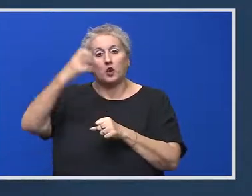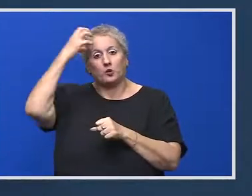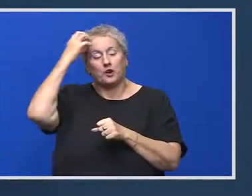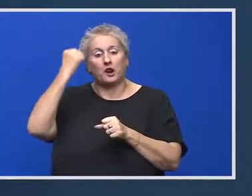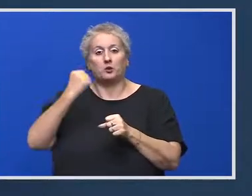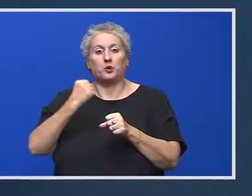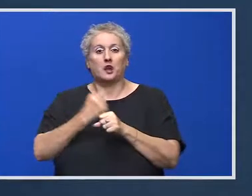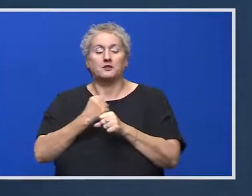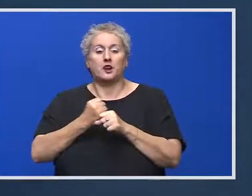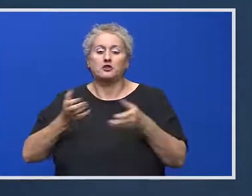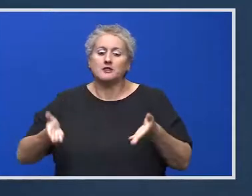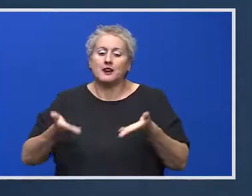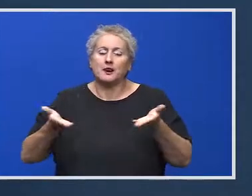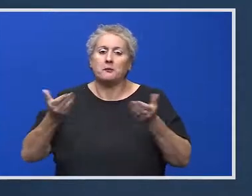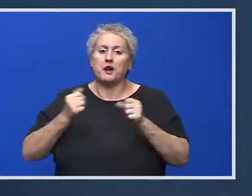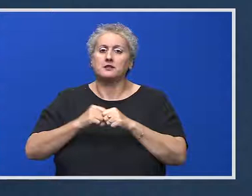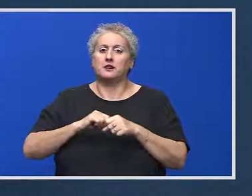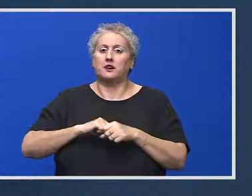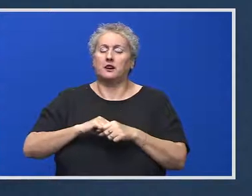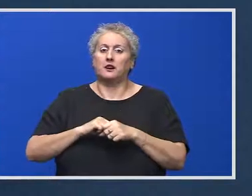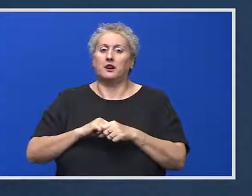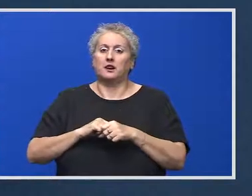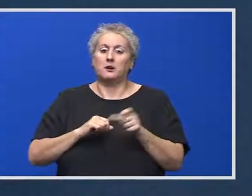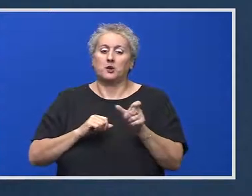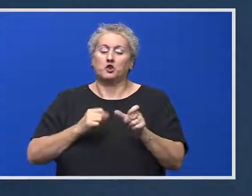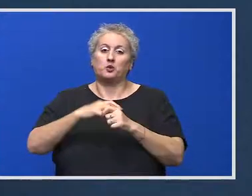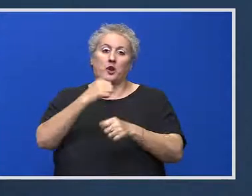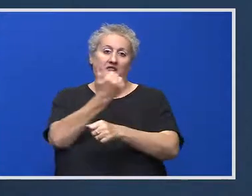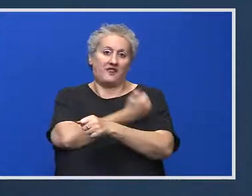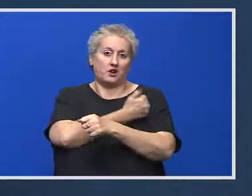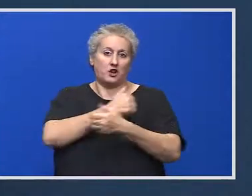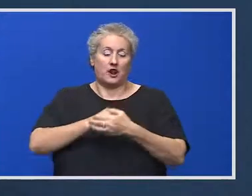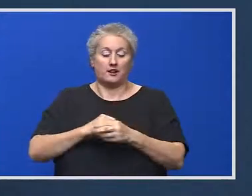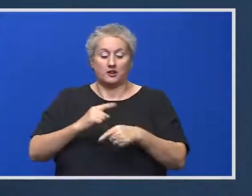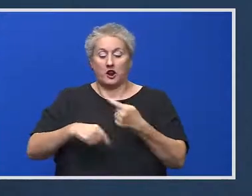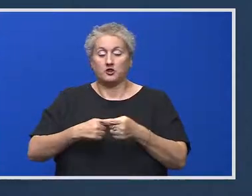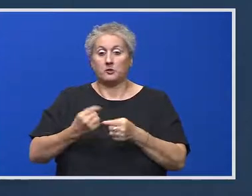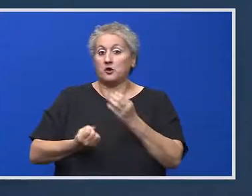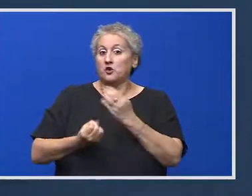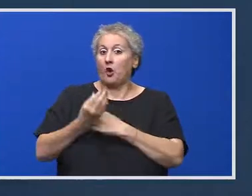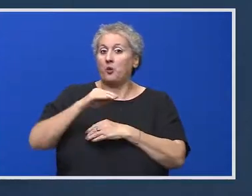noastră campanie de vaccinare în condițiile în care suntem pe ultimul loc în acest moment? Și ne așteptăm la valul 4.